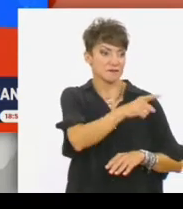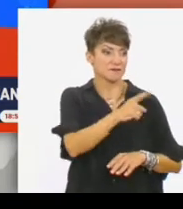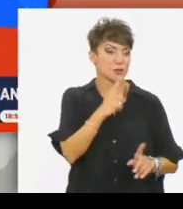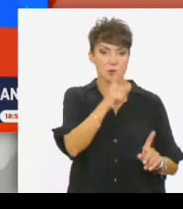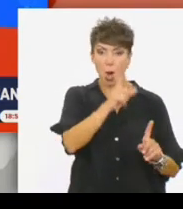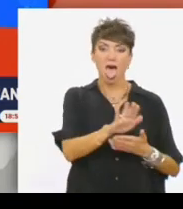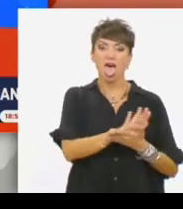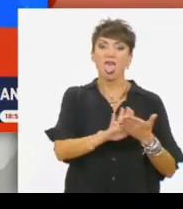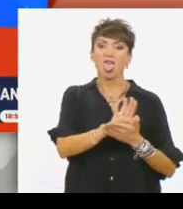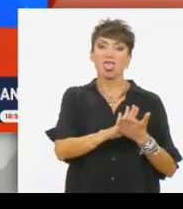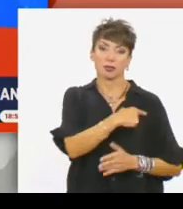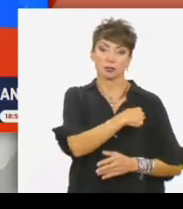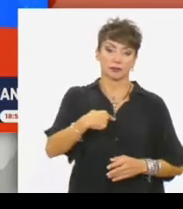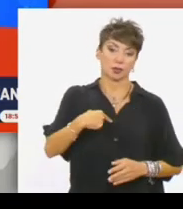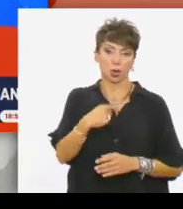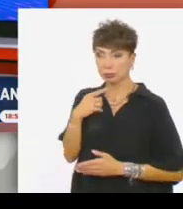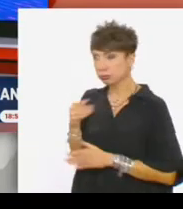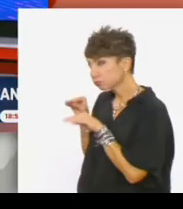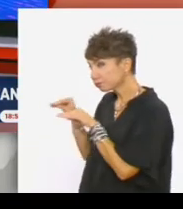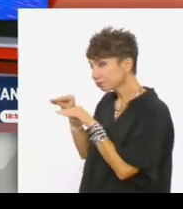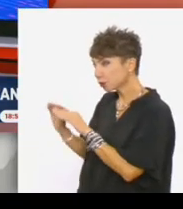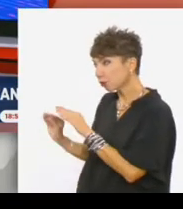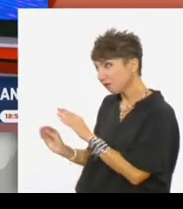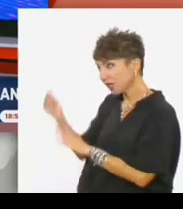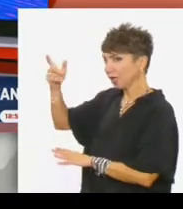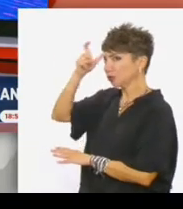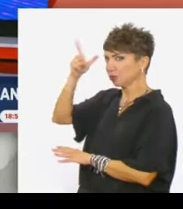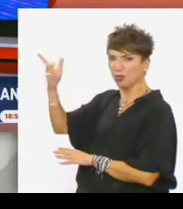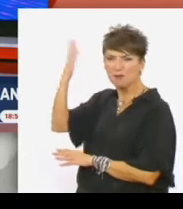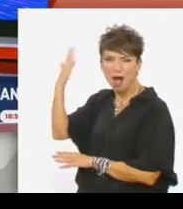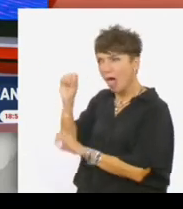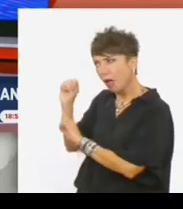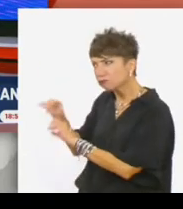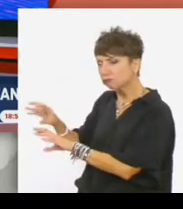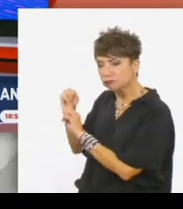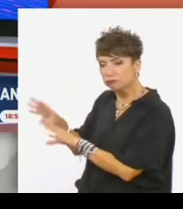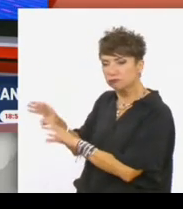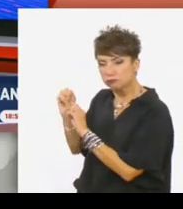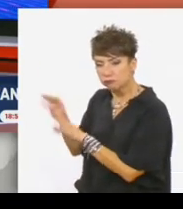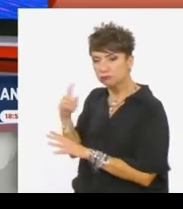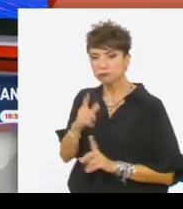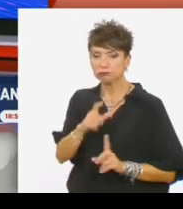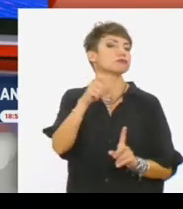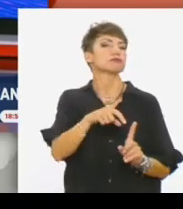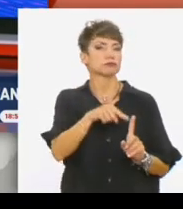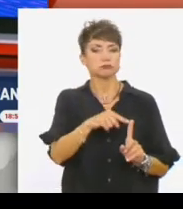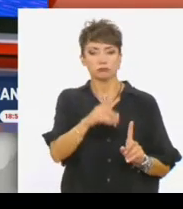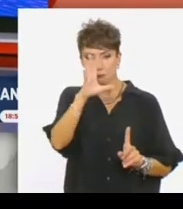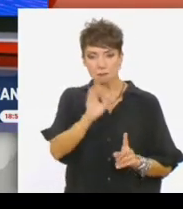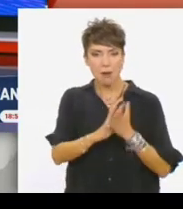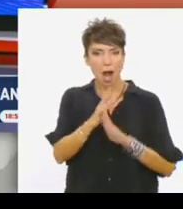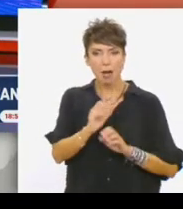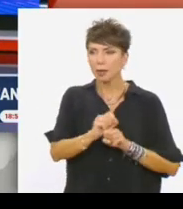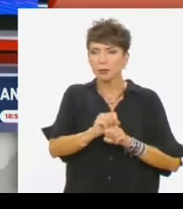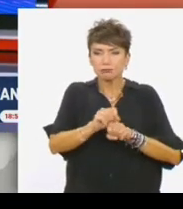ένα θρησκευτικό συγκέτης ο οποίος ανέδειξε τον Ερντογάν. Κάποτε θεωρείται ο μέντορας του Τούρκου Προέδρου αλλά και μια προσωπικότητα που με την επιρροή τους σε